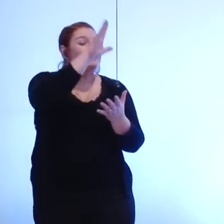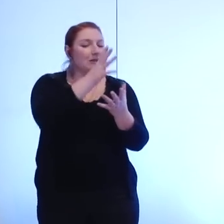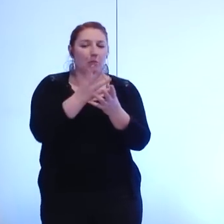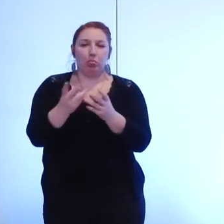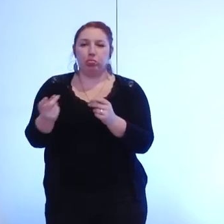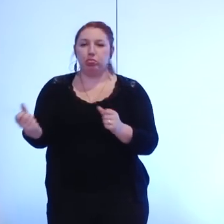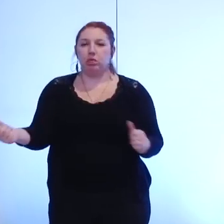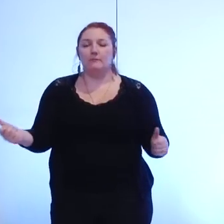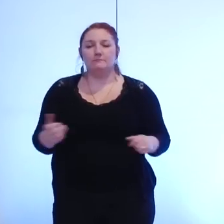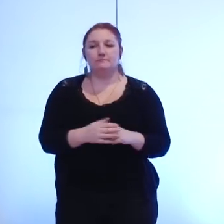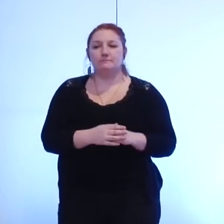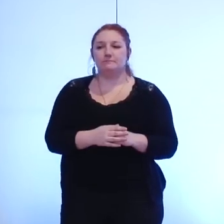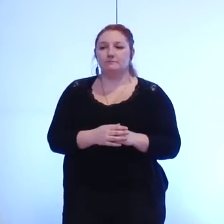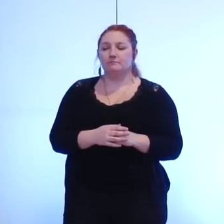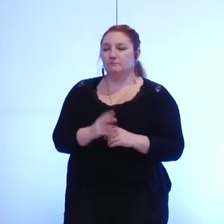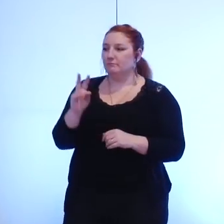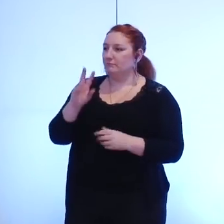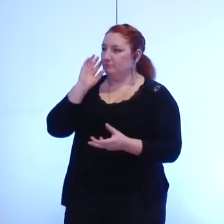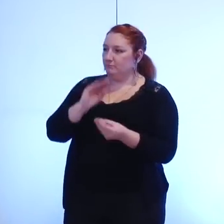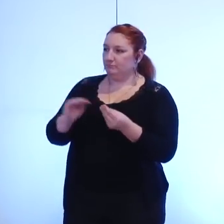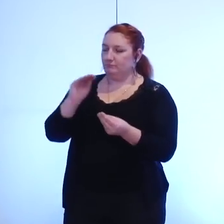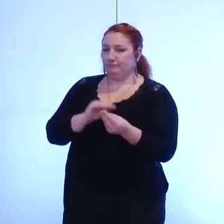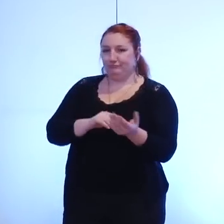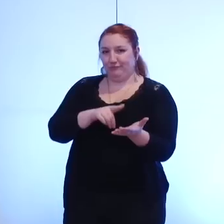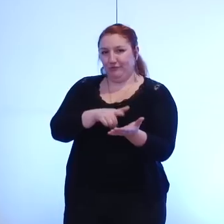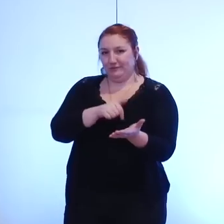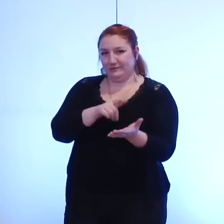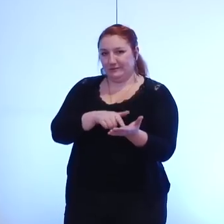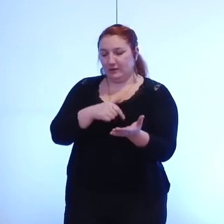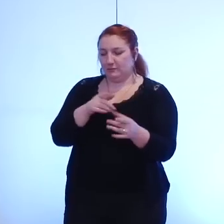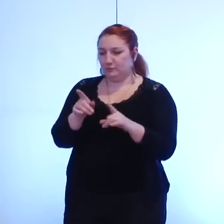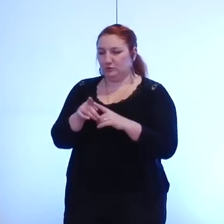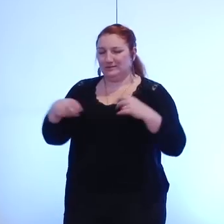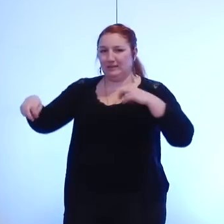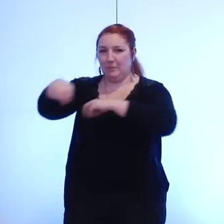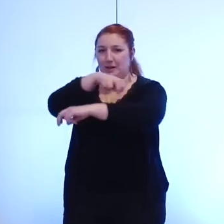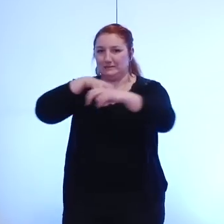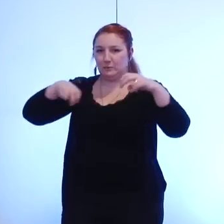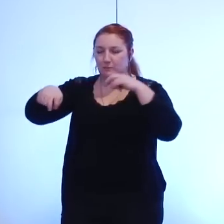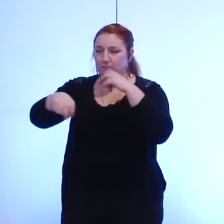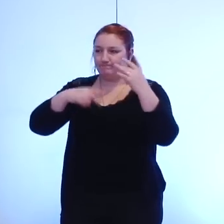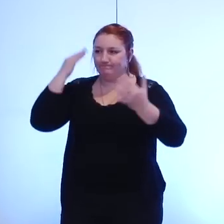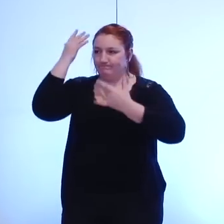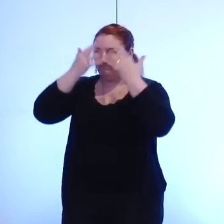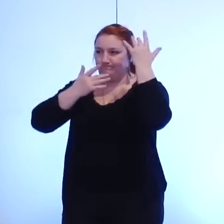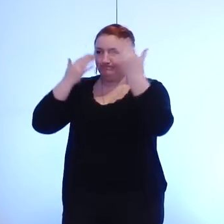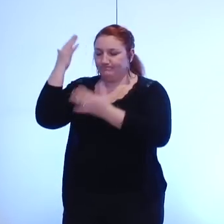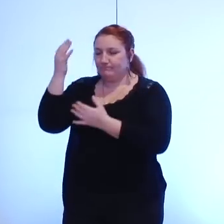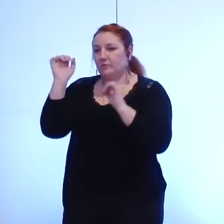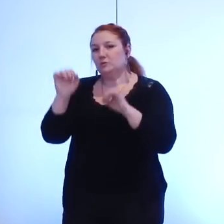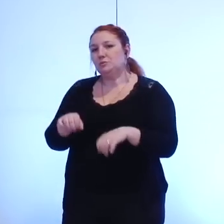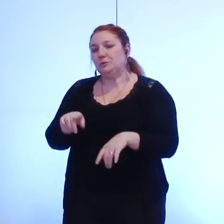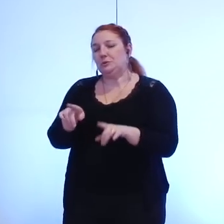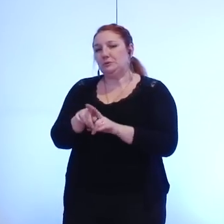interrogation fiscale inquiétude majeure sur les déplacements je pourrais aussi évoquer également